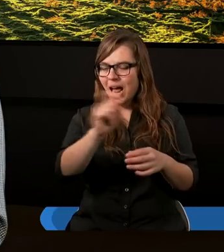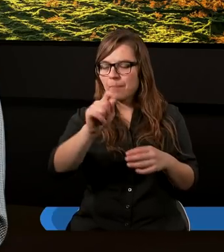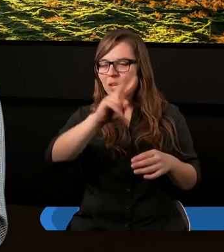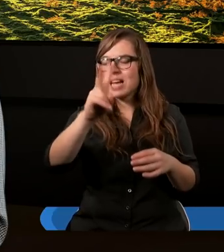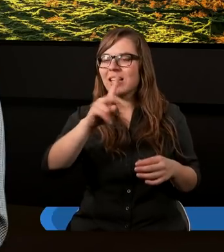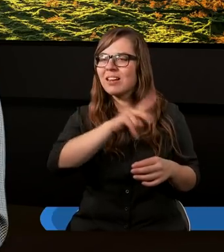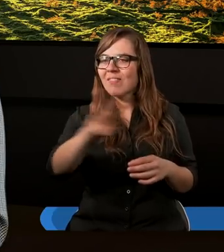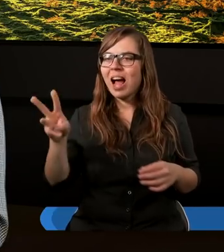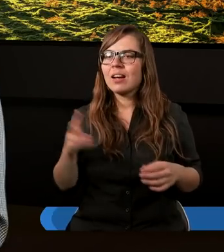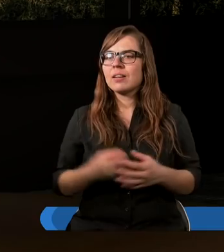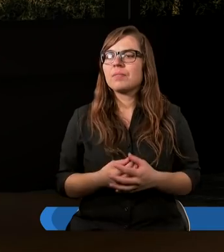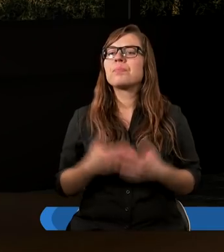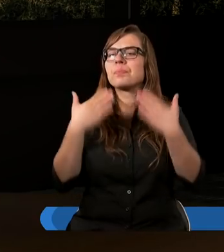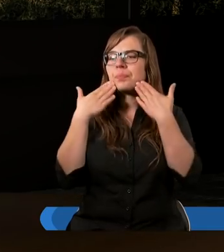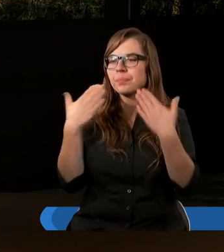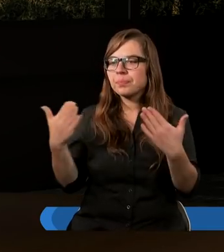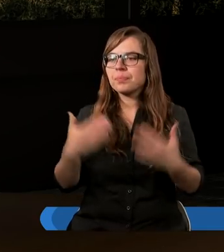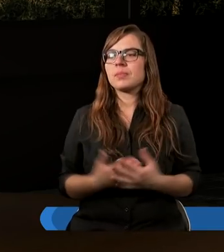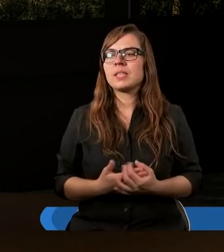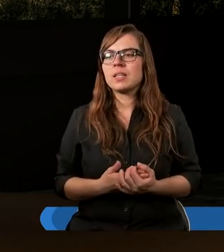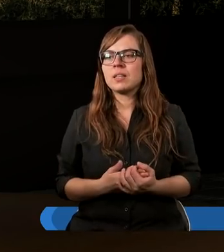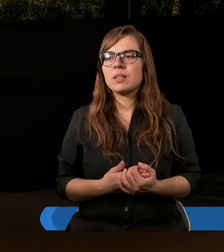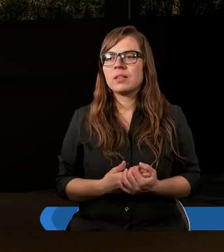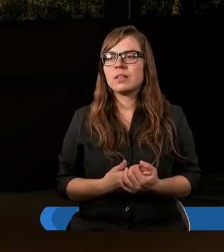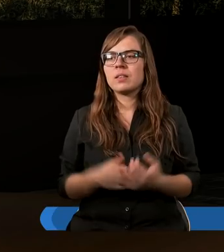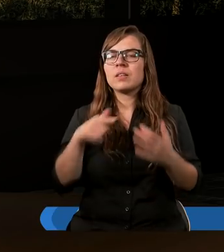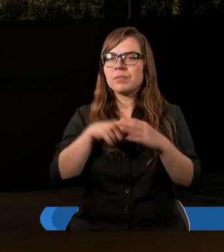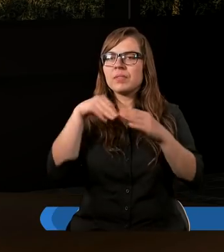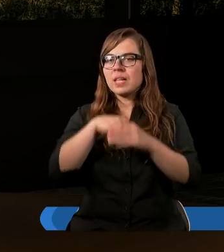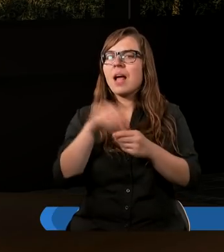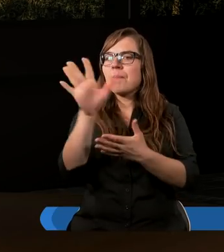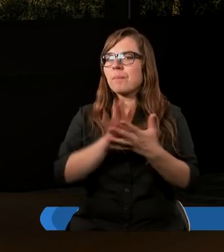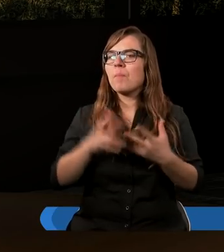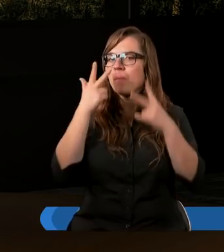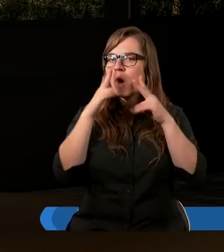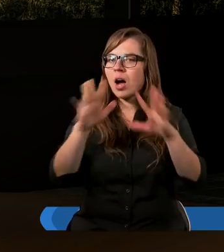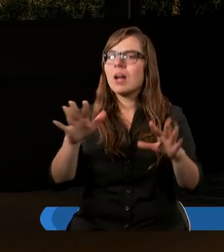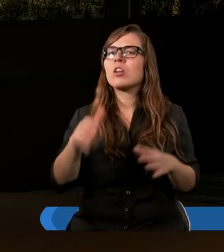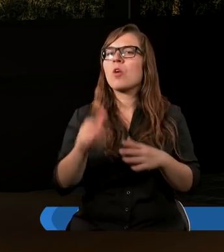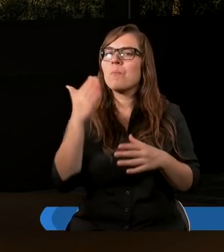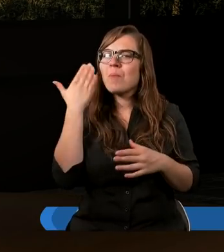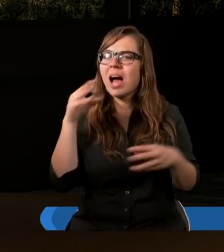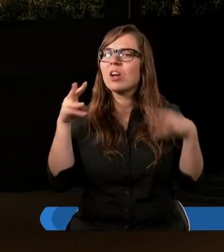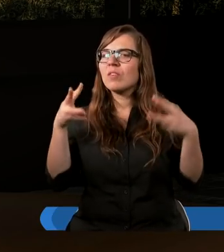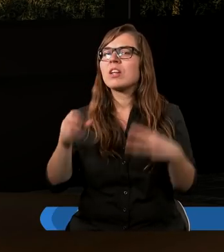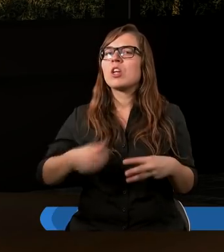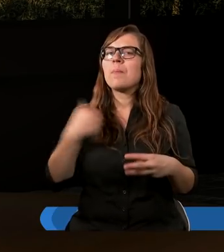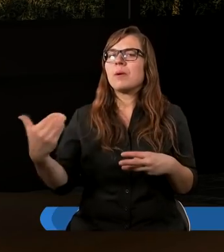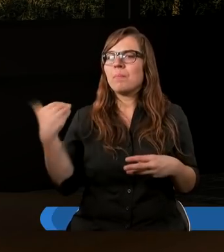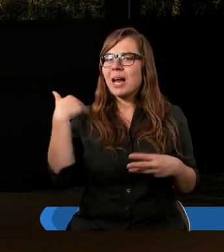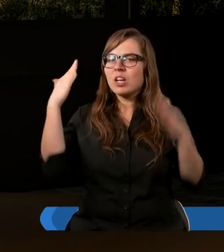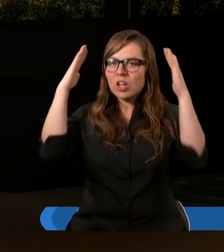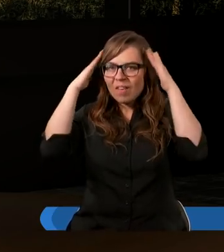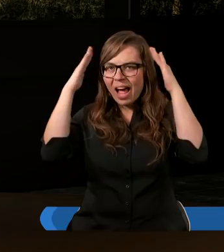każdego z was. Dziękuję. Ten tekst właśnie pokazuje, że bardzo ważne jest, żebyśmy byli